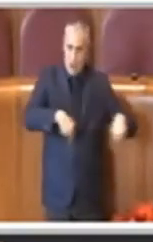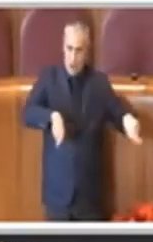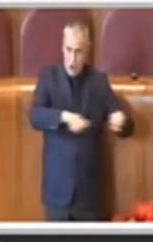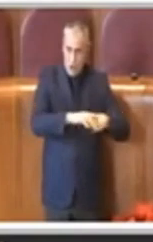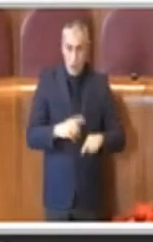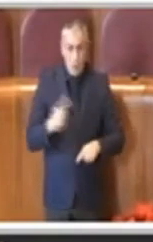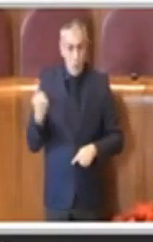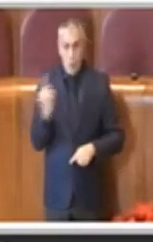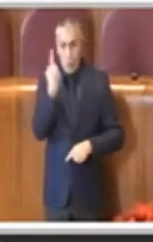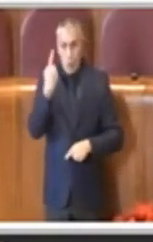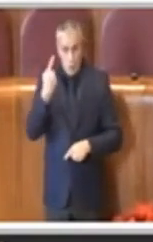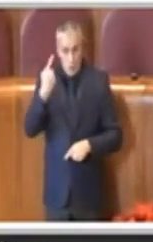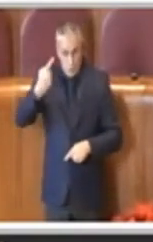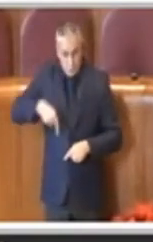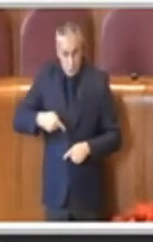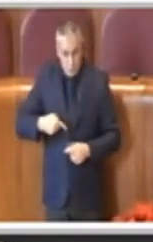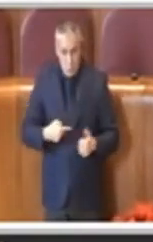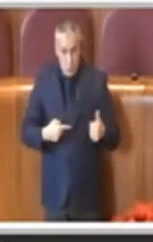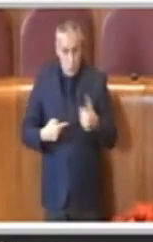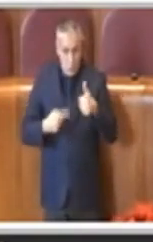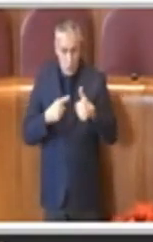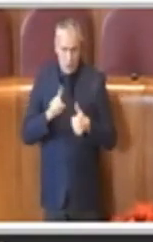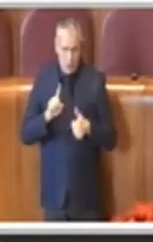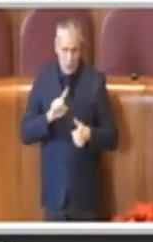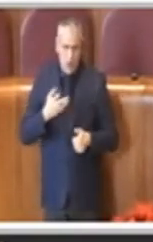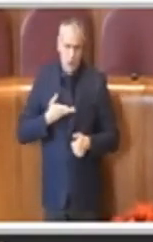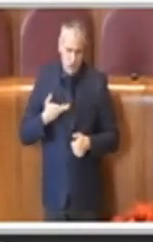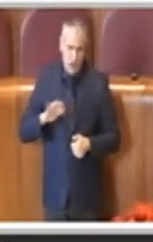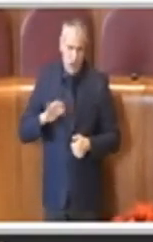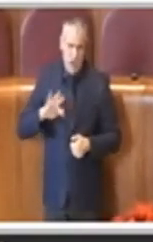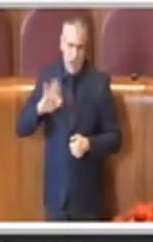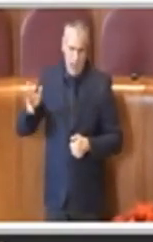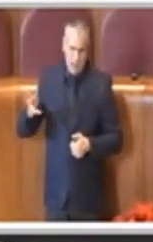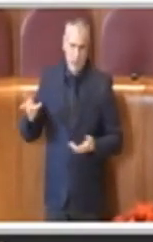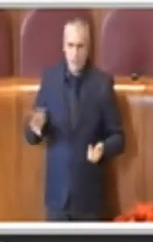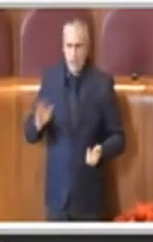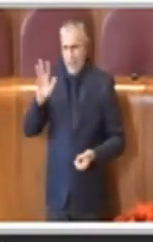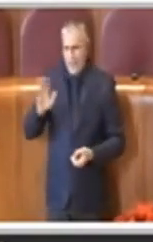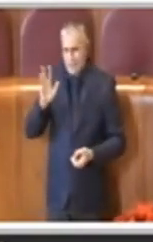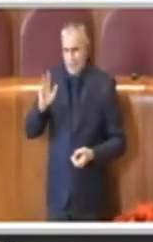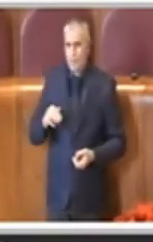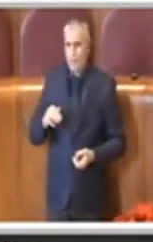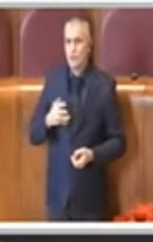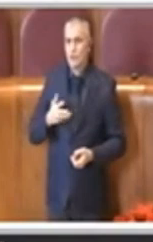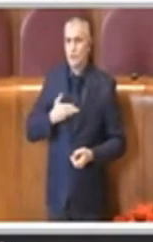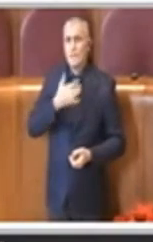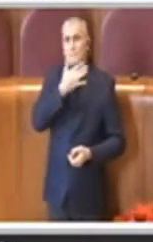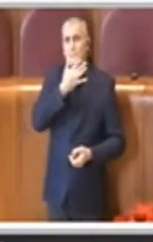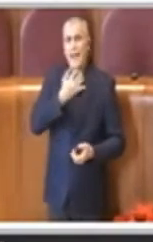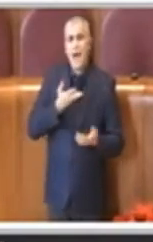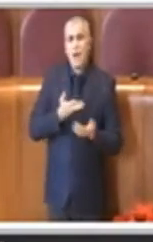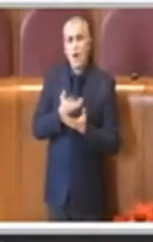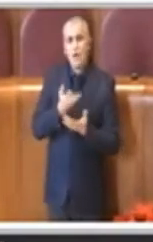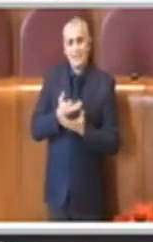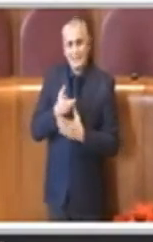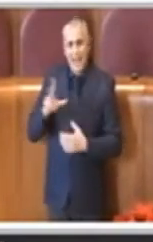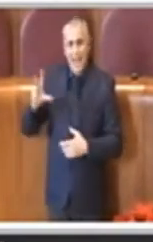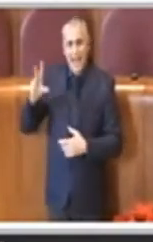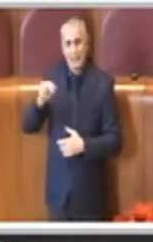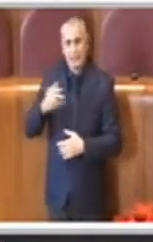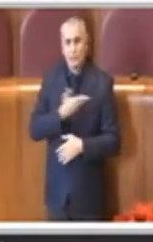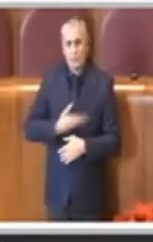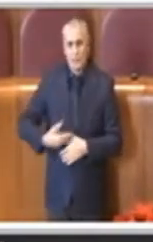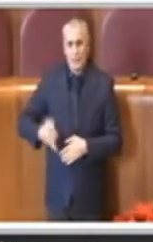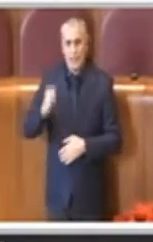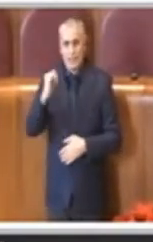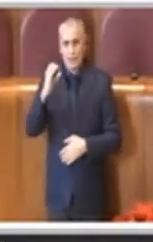sentito appunto la consigliera Iorio sull'altra bella notizia ed è anche uno